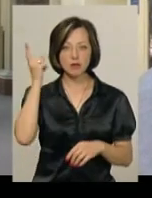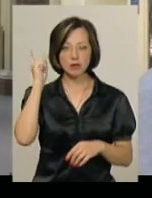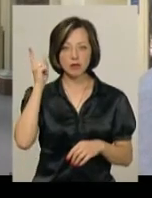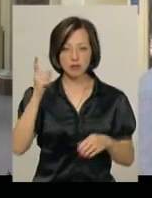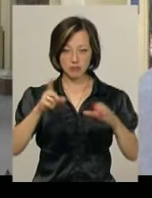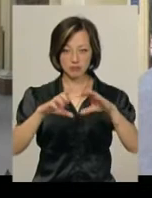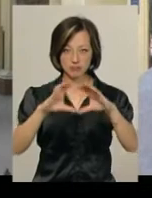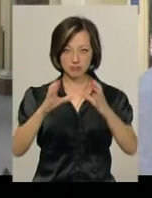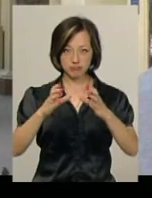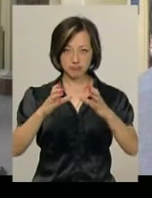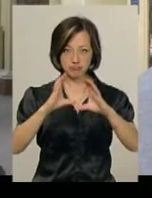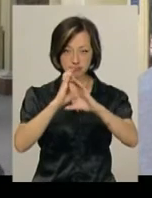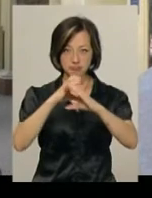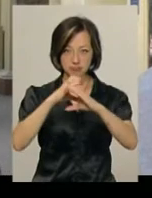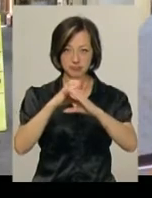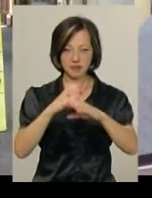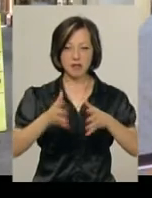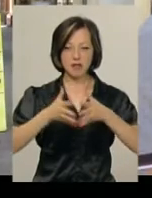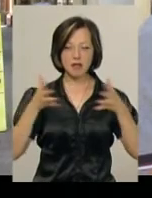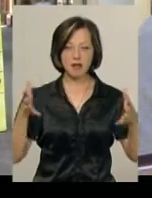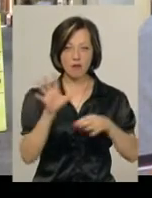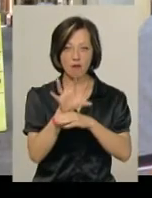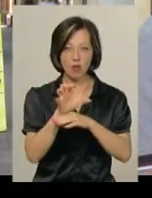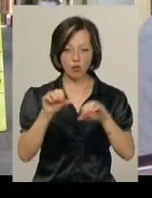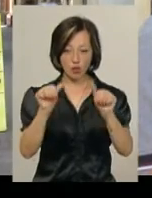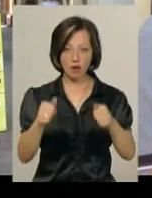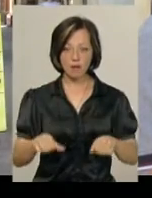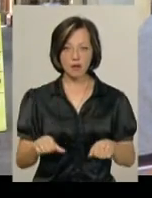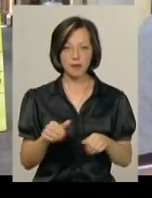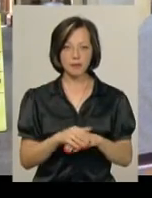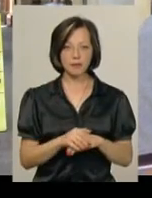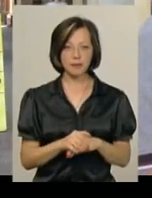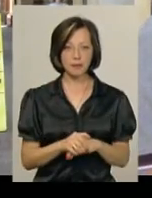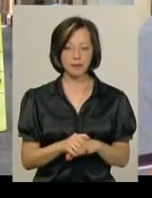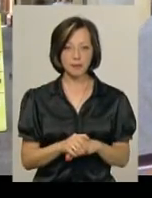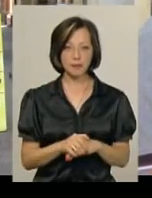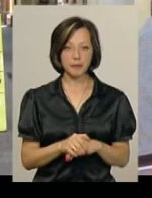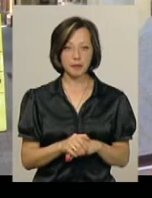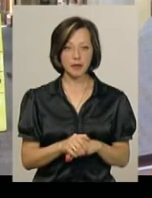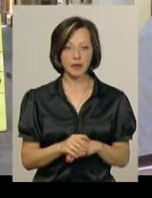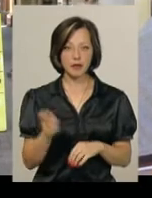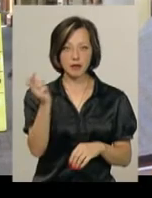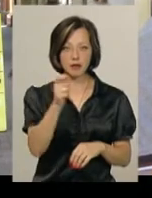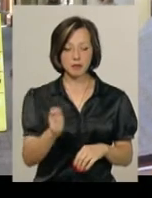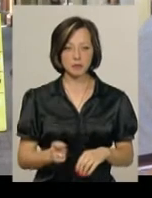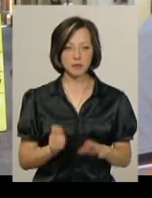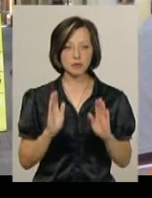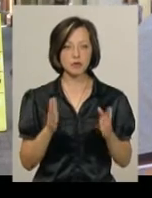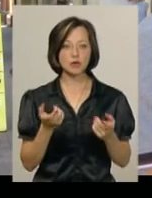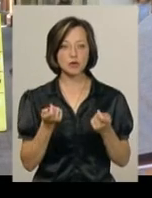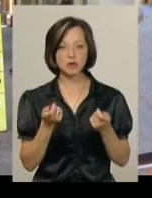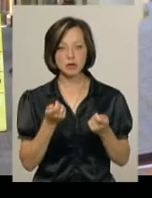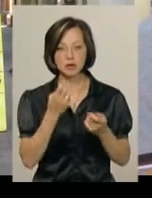фотокамерою старовиною великою. Перспектива буде така, трошки цікаво